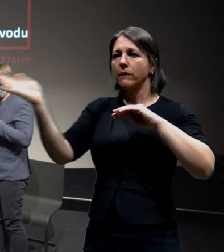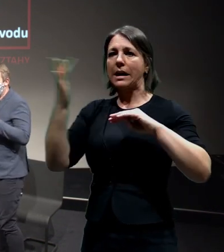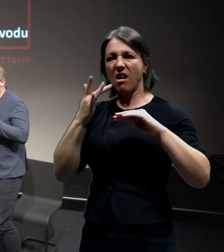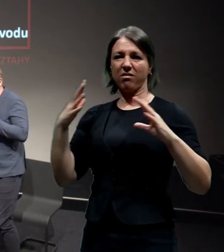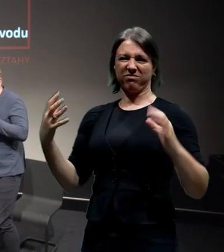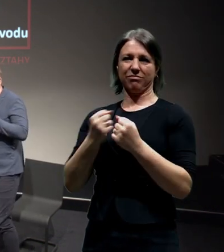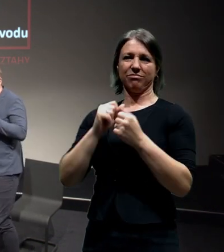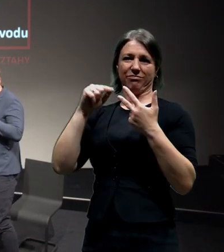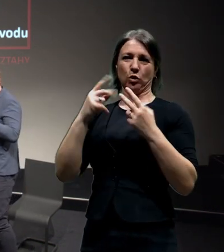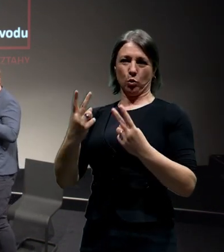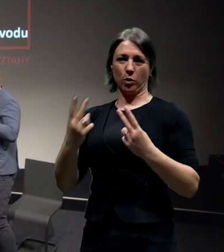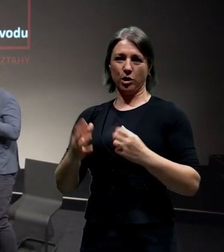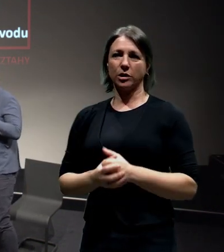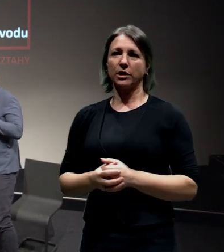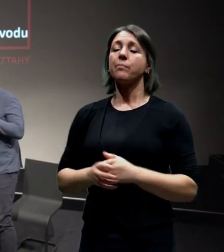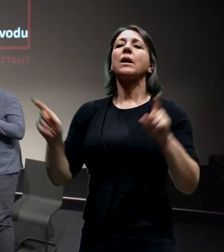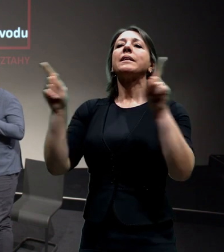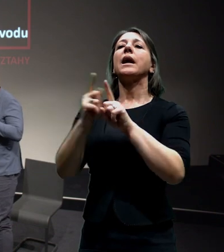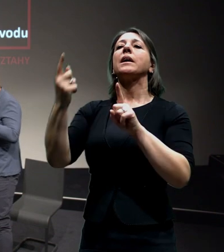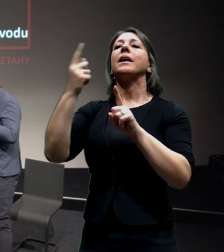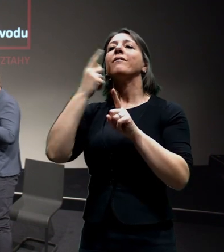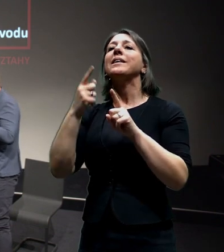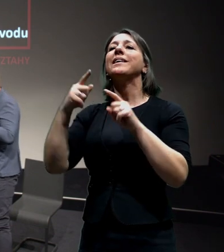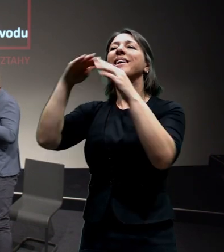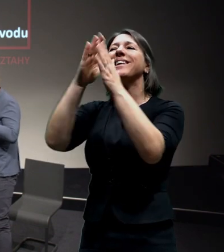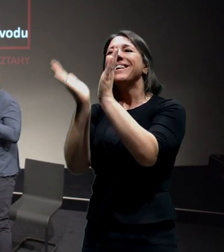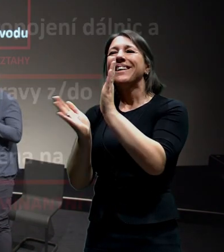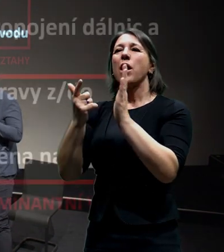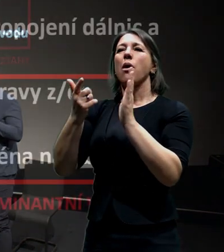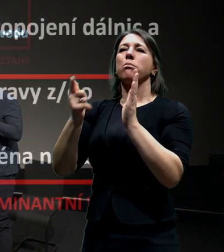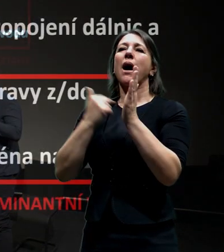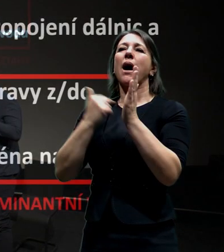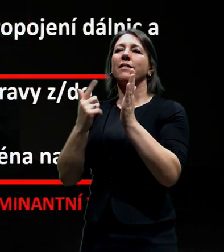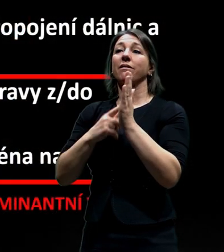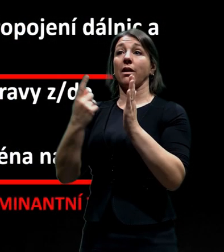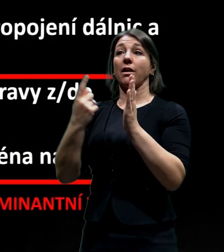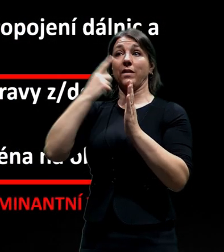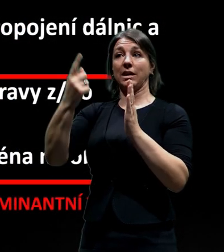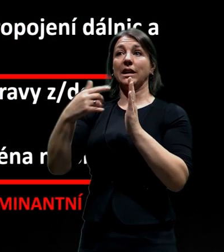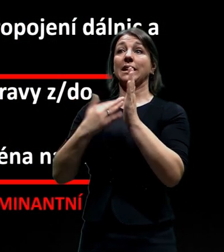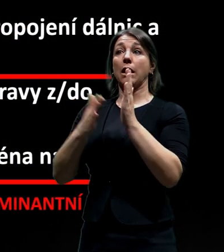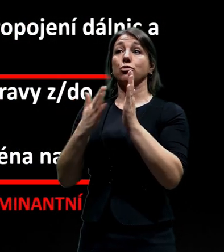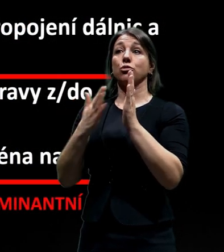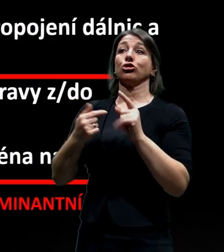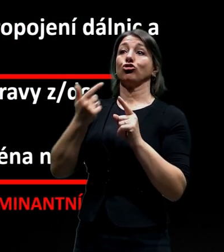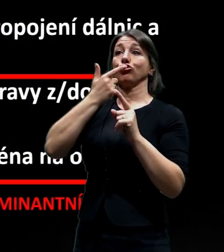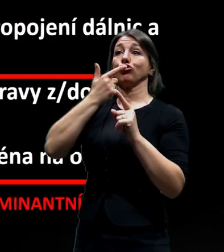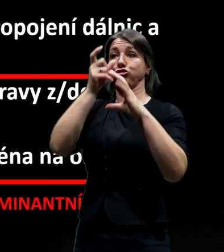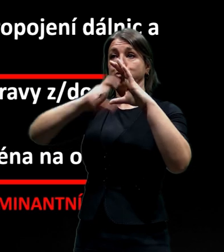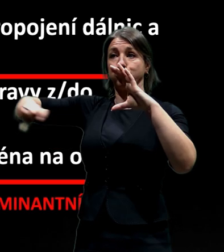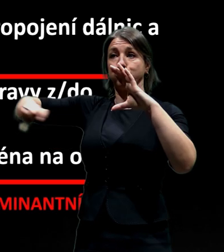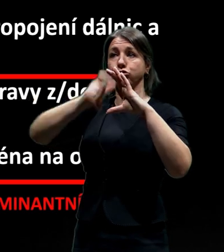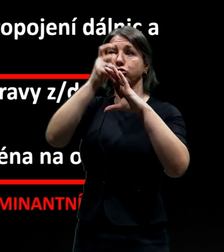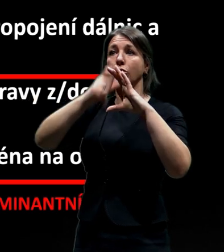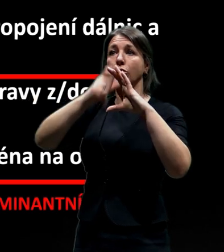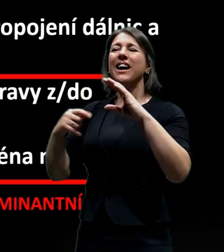rozložení jednotlivých těchto dopravních vztahů právě na té severní části Pražského okru, kde je vidět, že vlastně ta transitní